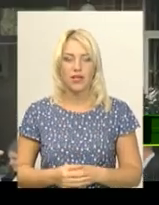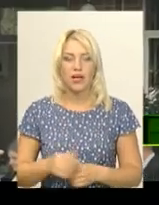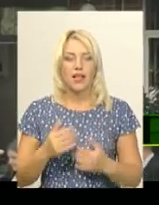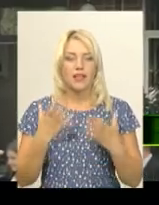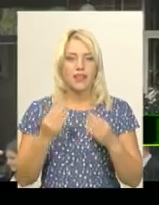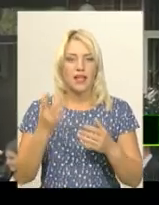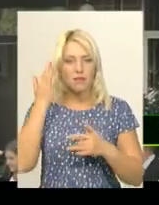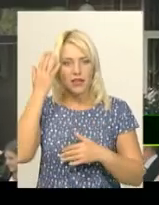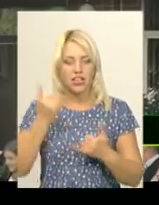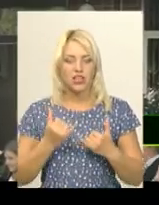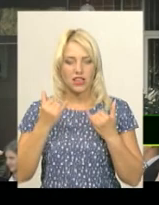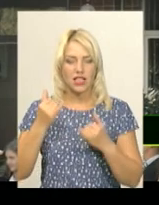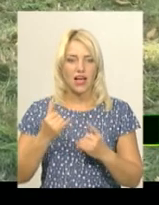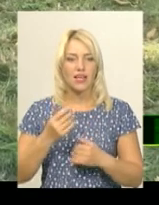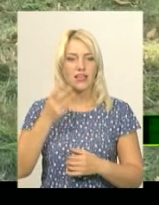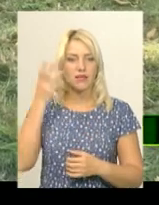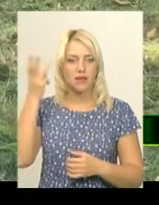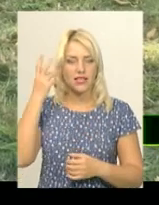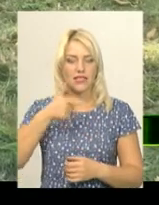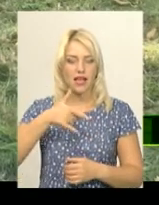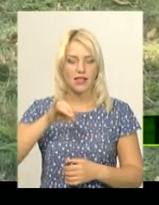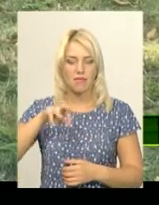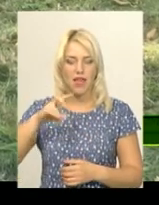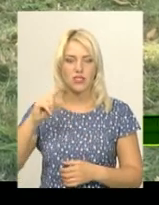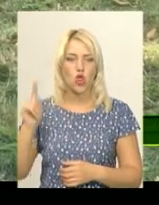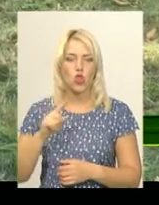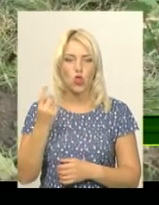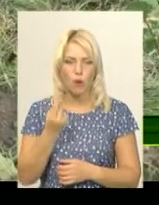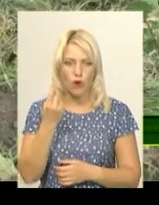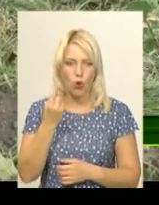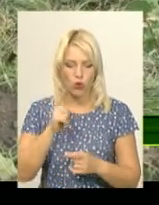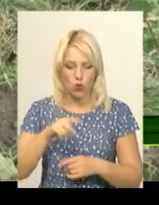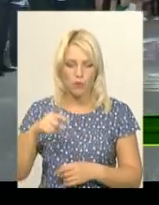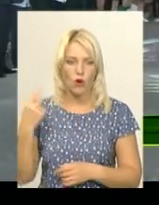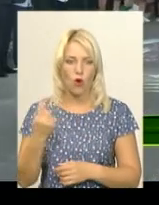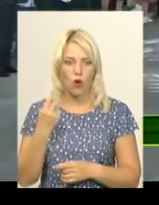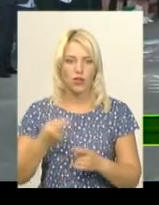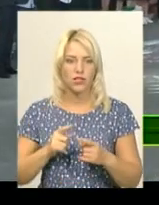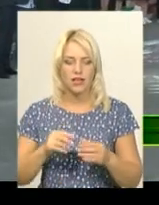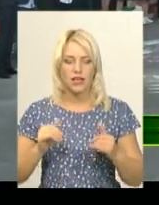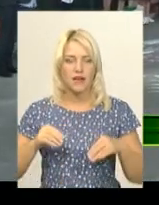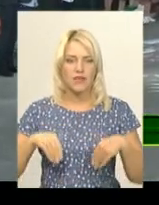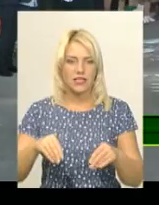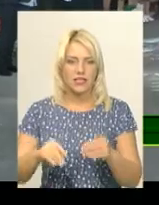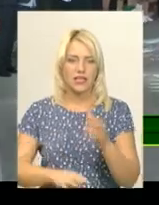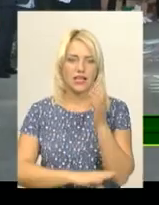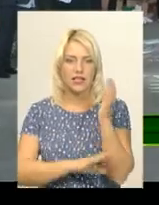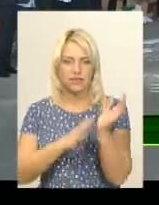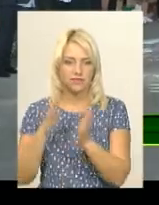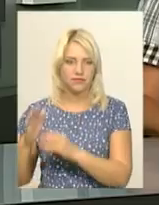школярів та вчителів Хмельницької гімназії номер один. Тут висадили алею мрій, розмалювали стіну мрій та помріяли на уроках.